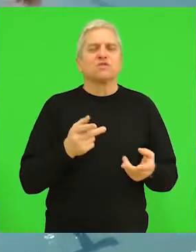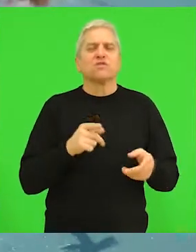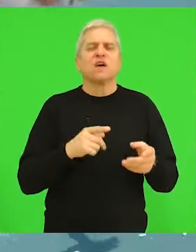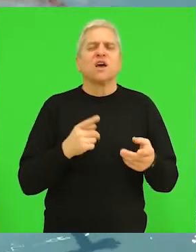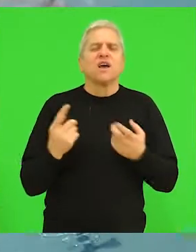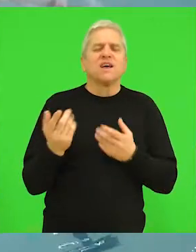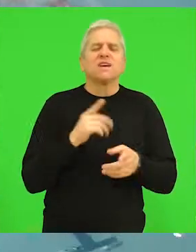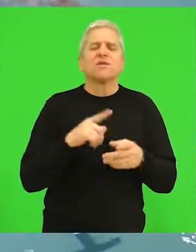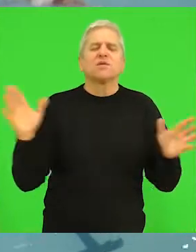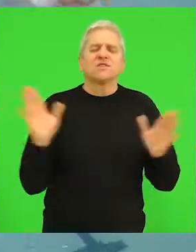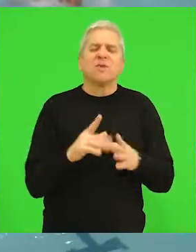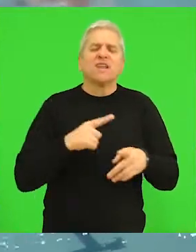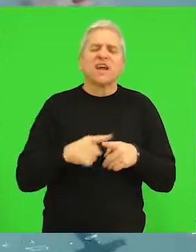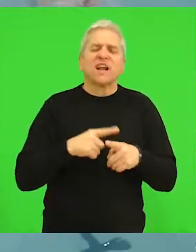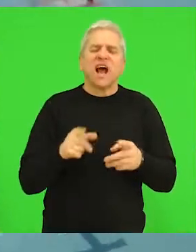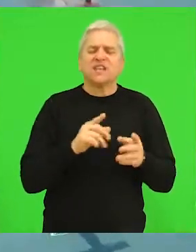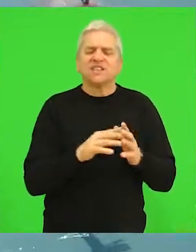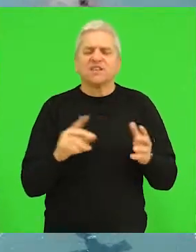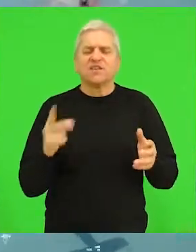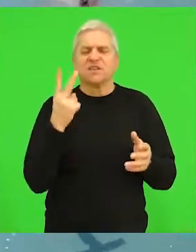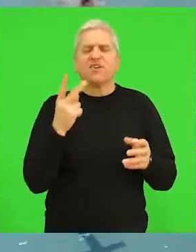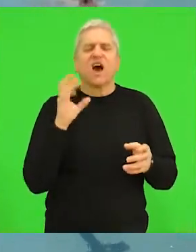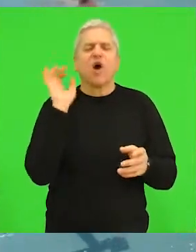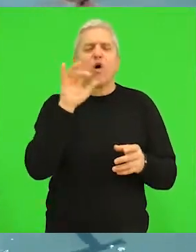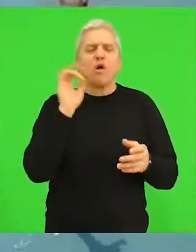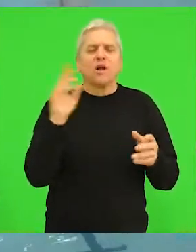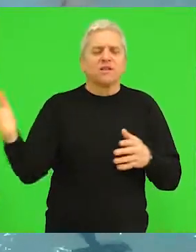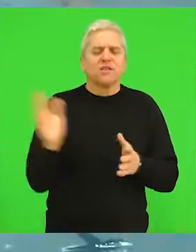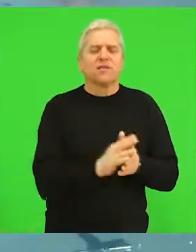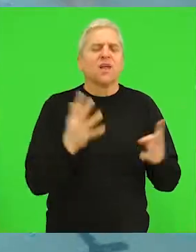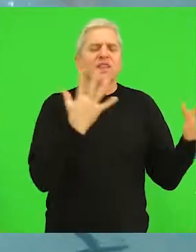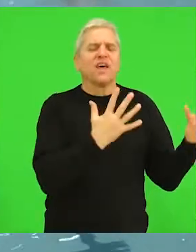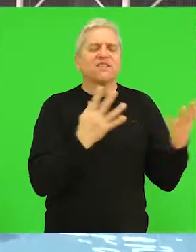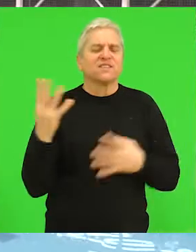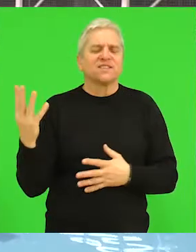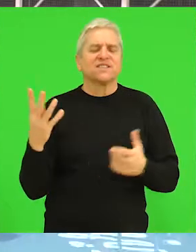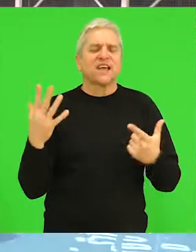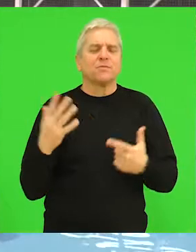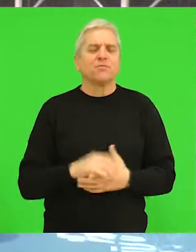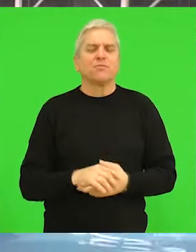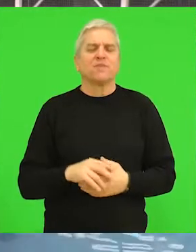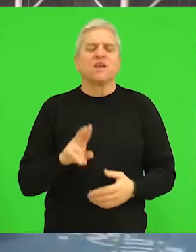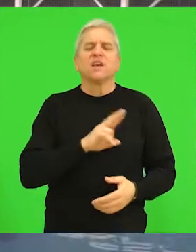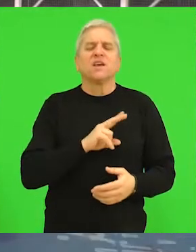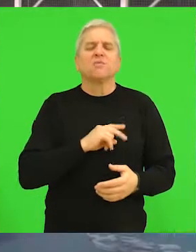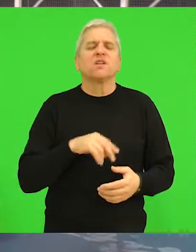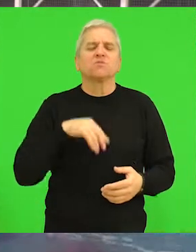isključivo da umanje razliku i da sa dva gola privedu meč kraju sa 9 prema 7. Imali smo dosta igrača više neiskorištenih